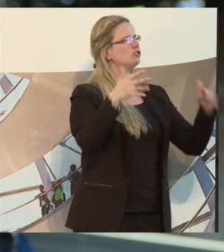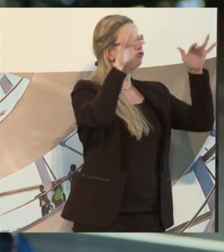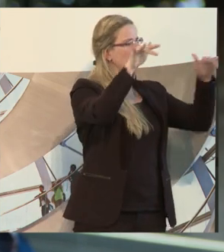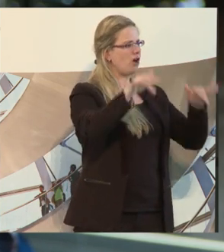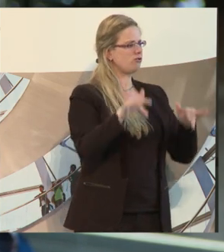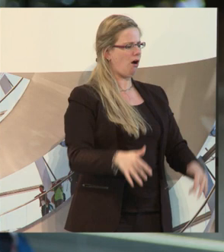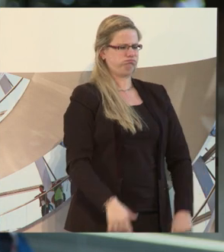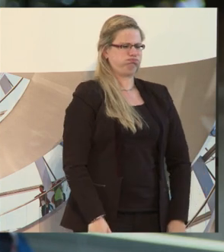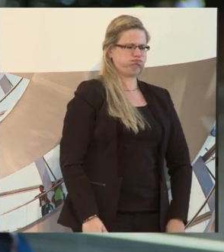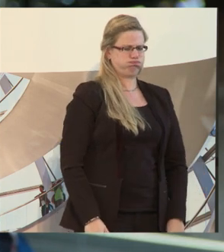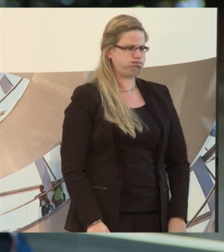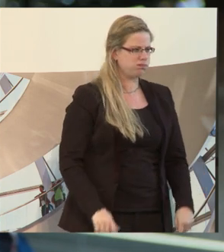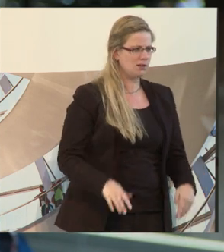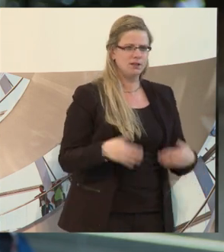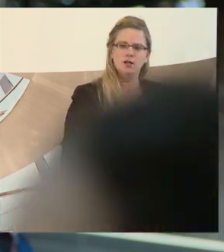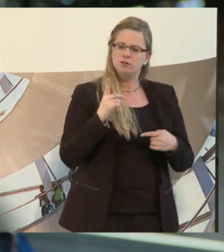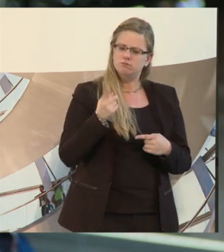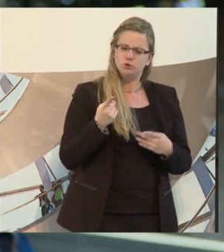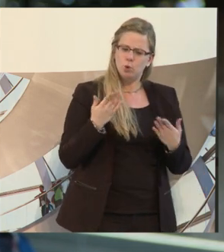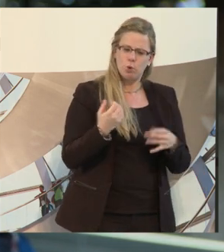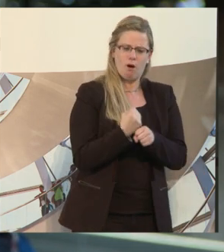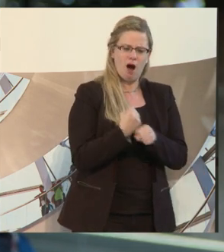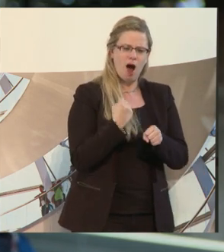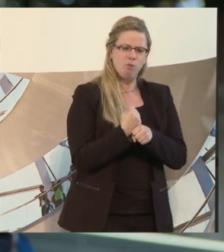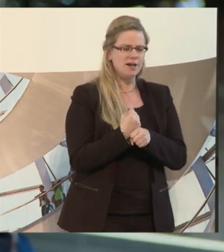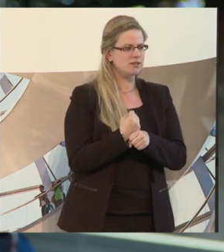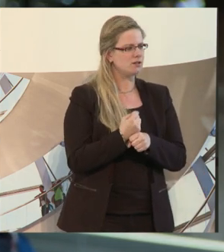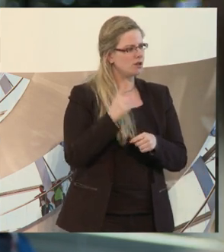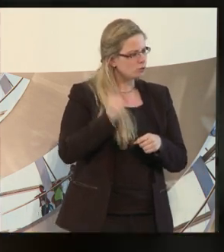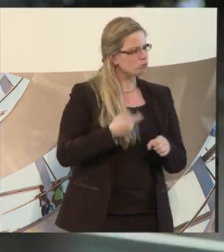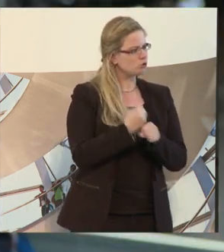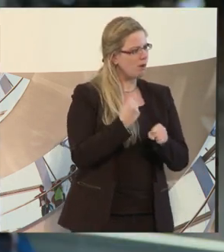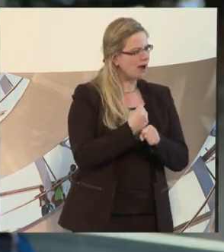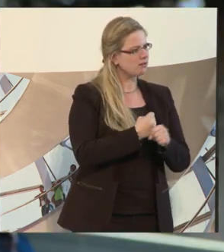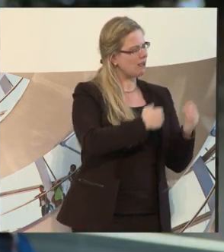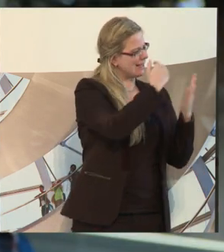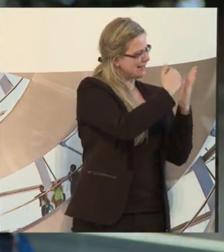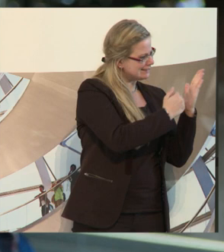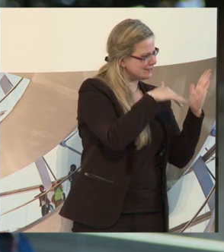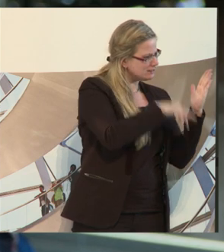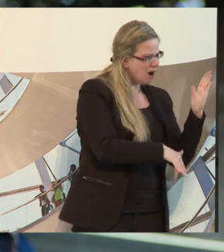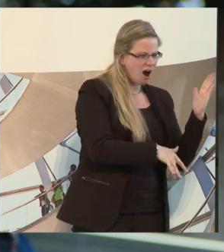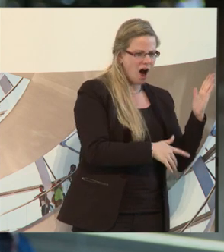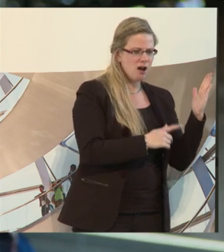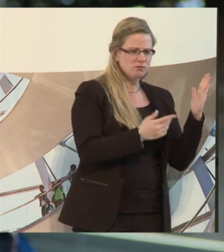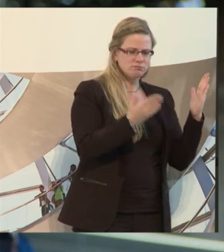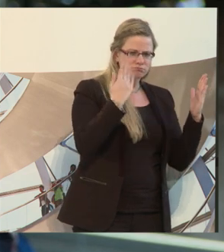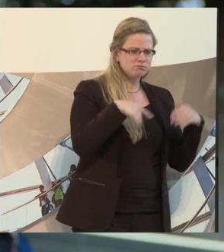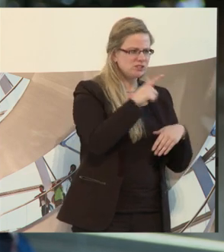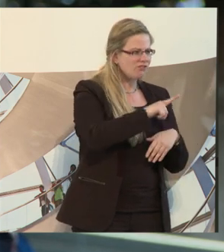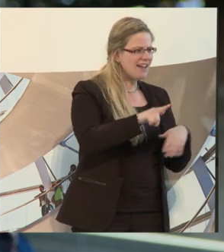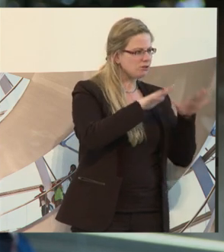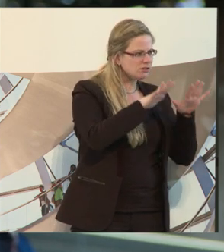ich denke, man muss Arbeit machen. Ja, leider sind es Gesetze, die mit Agenda 2010 auch mit eingeführt werden.